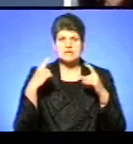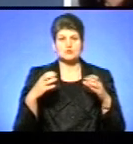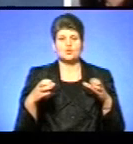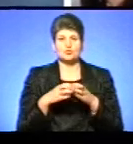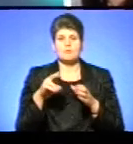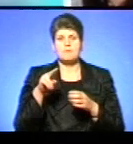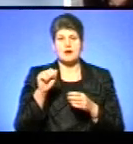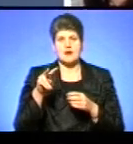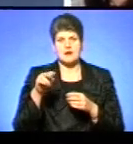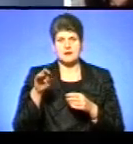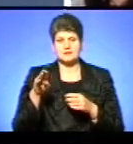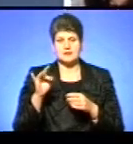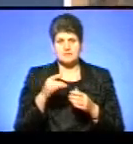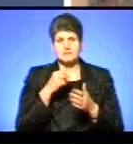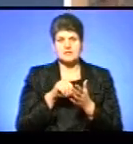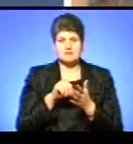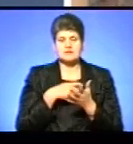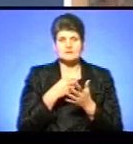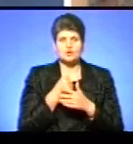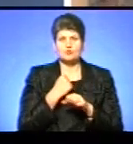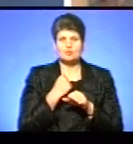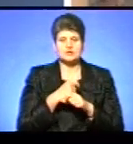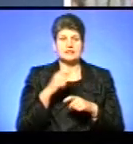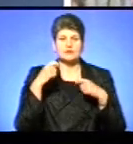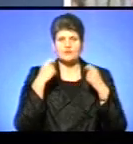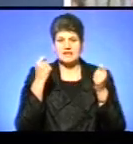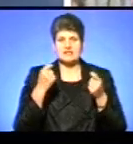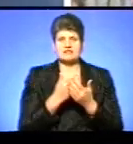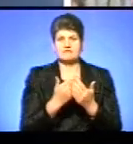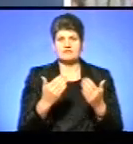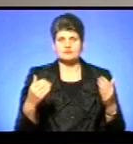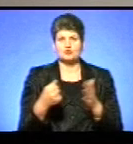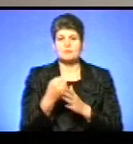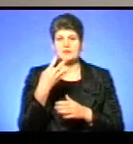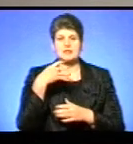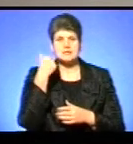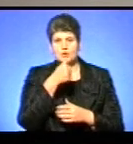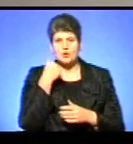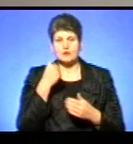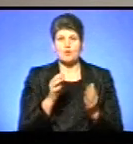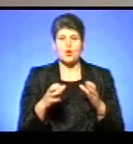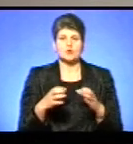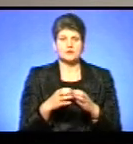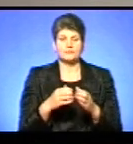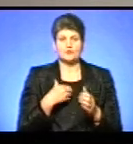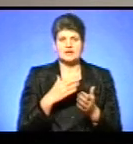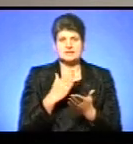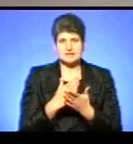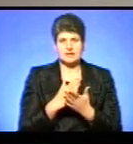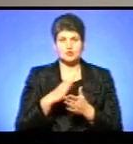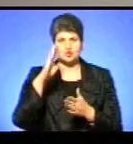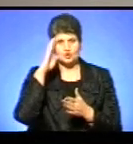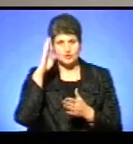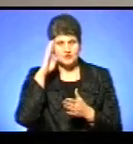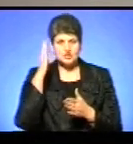«Палітра» представили свої роботи на ювілейній виставці до 15-річчя колективу. У нас в Кременці є чоловічий мистецький гурт